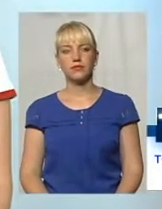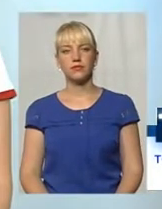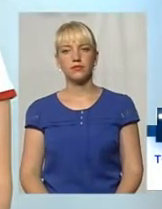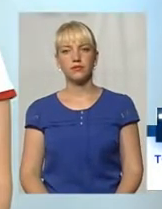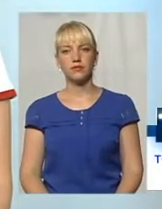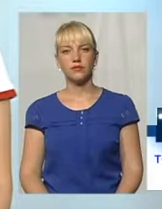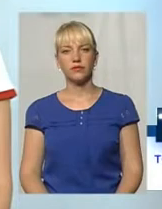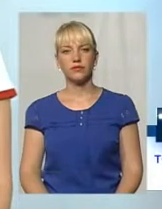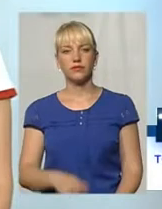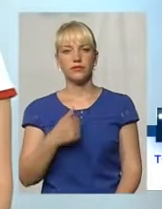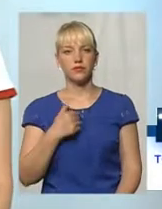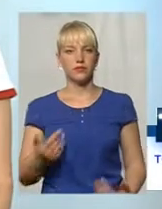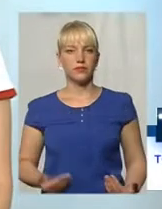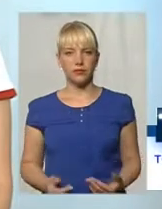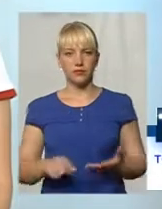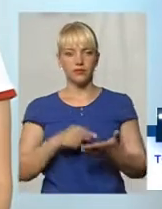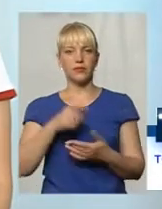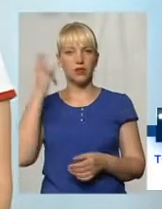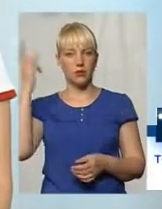Мешканець Ністагменинського, Євреба.